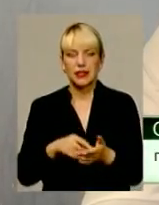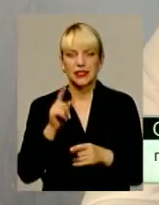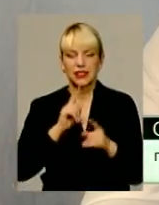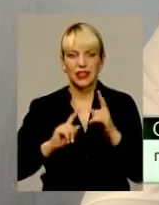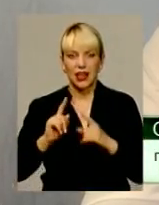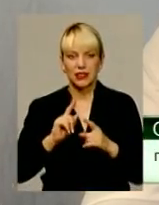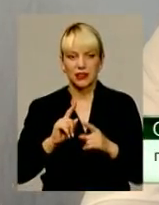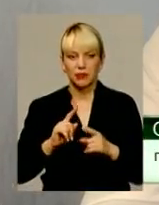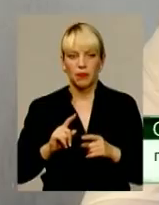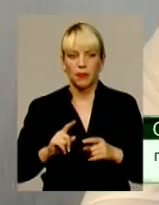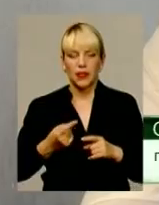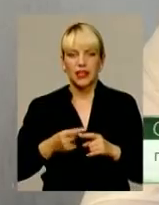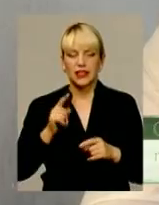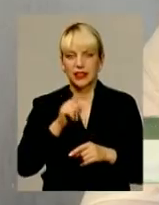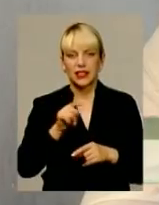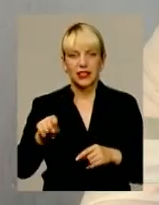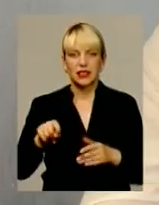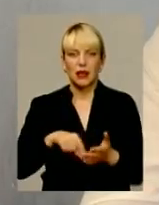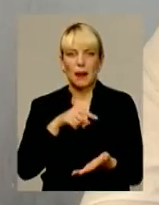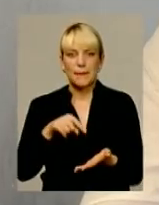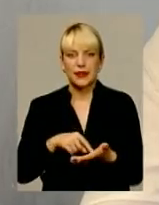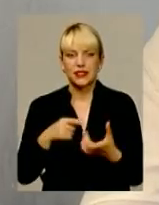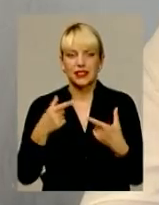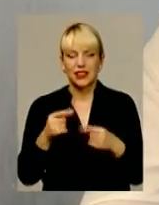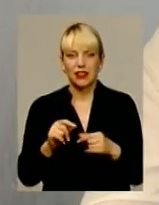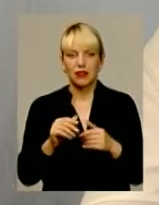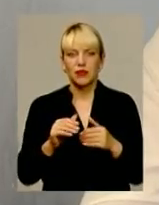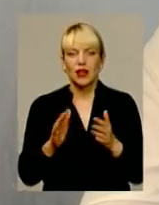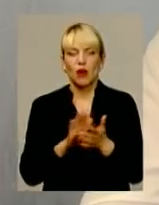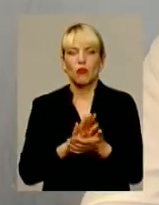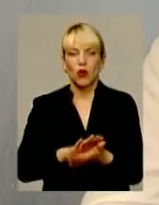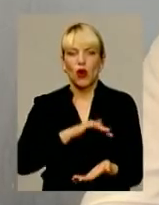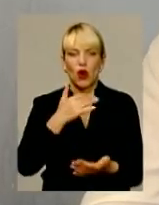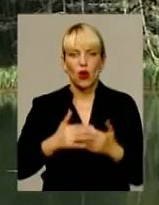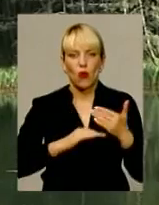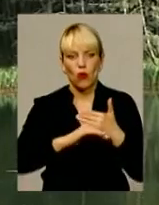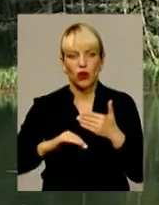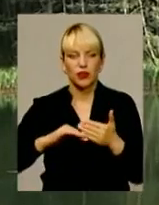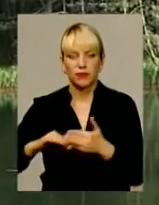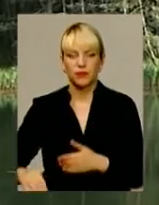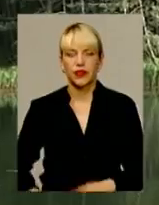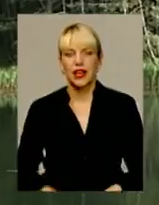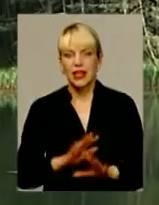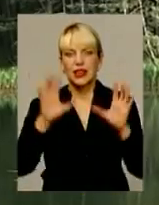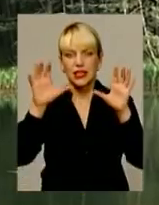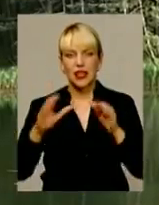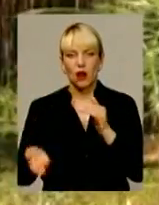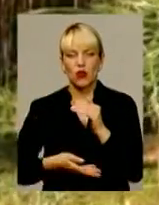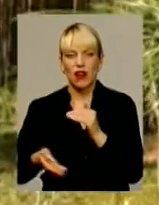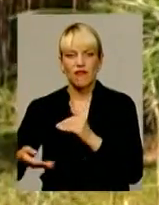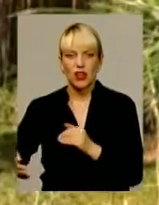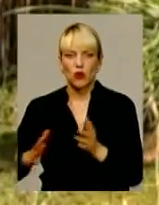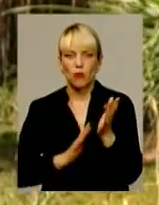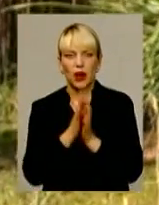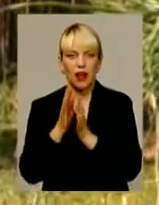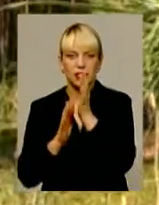тих міст, основні великі полігони. Незаконна вирубка лісу продовжується